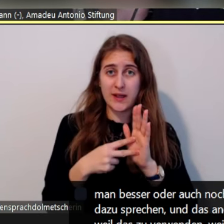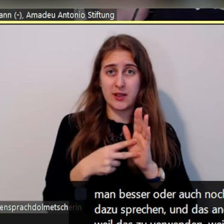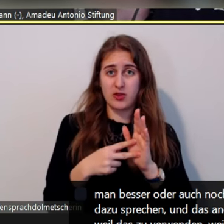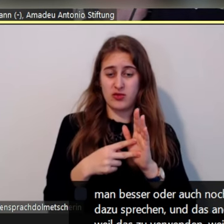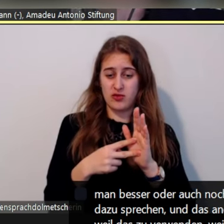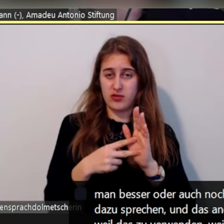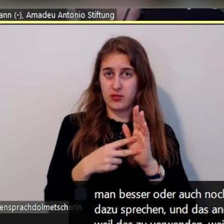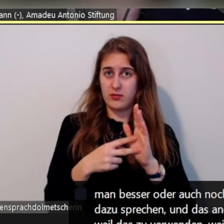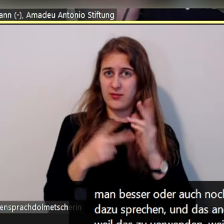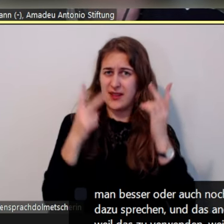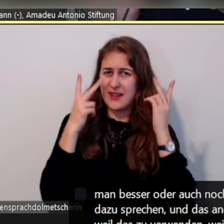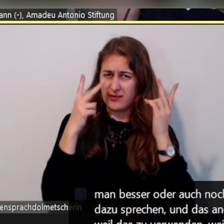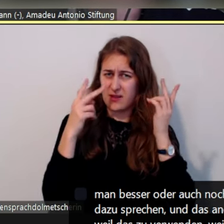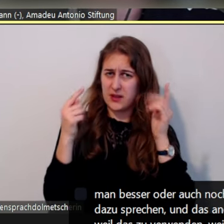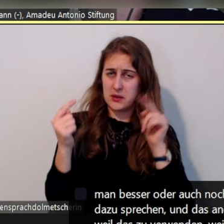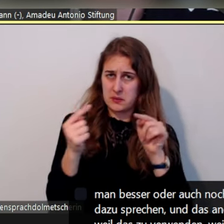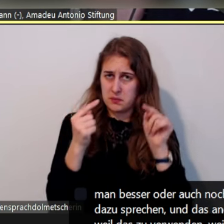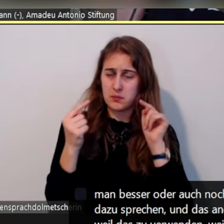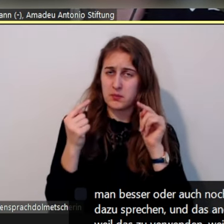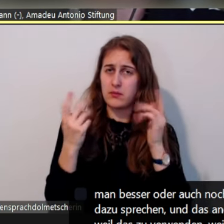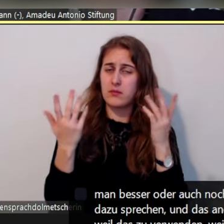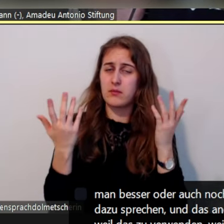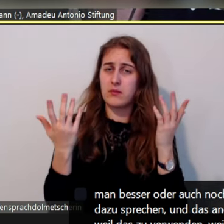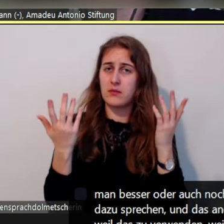AkteurInnen, die damit arbeiten,